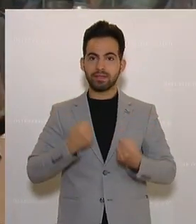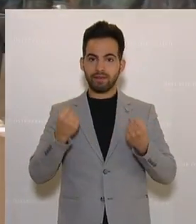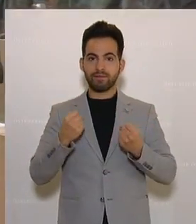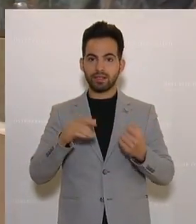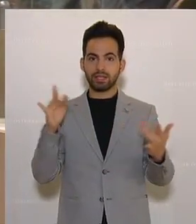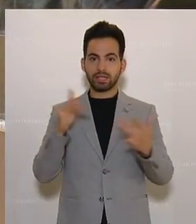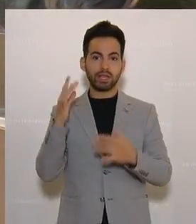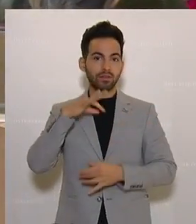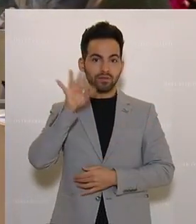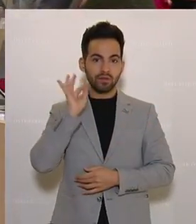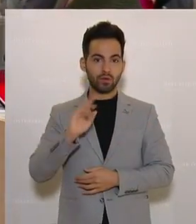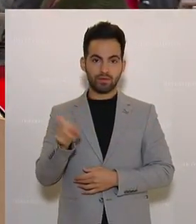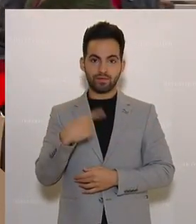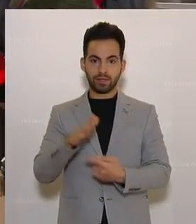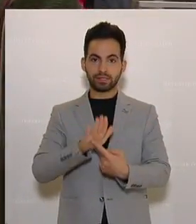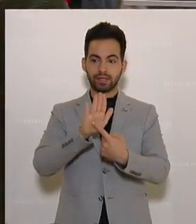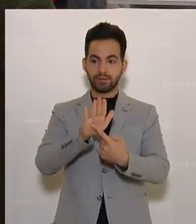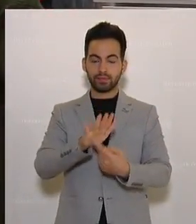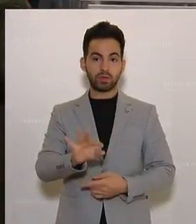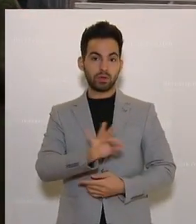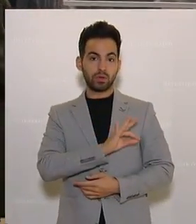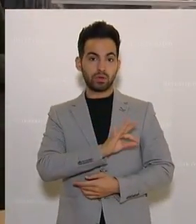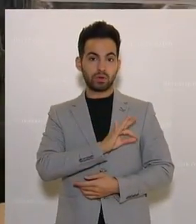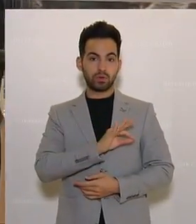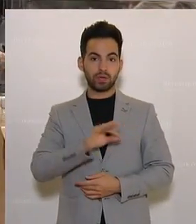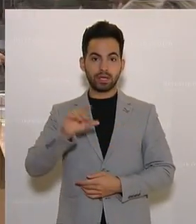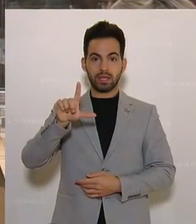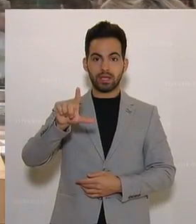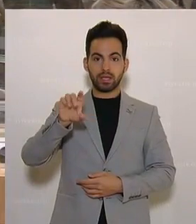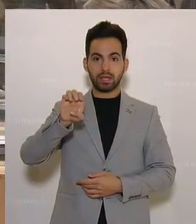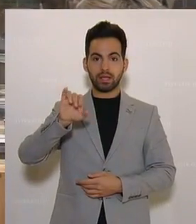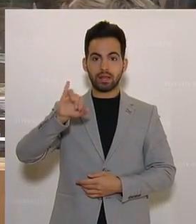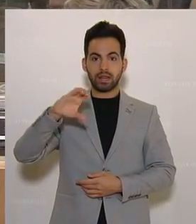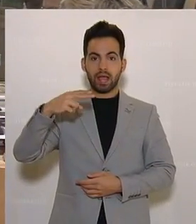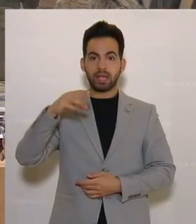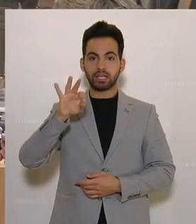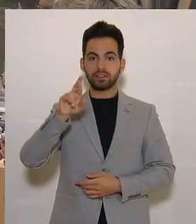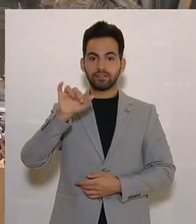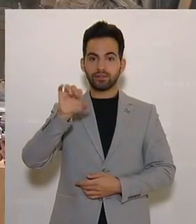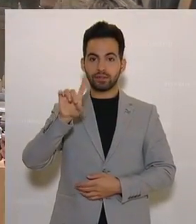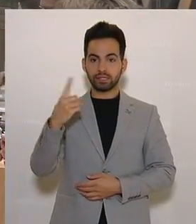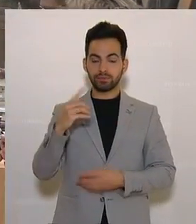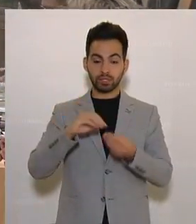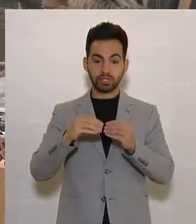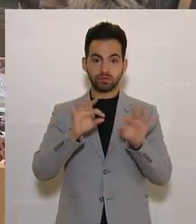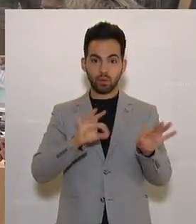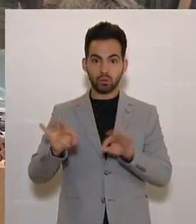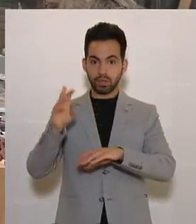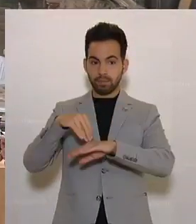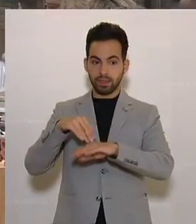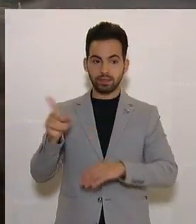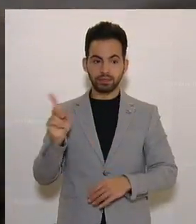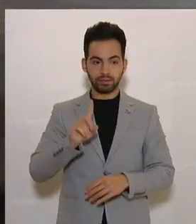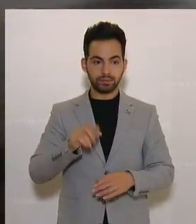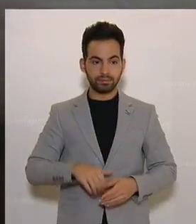gemeinsam artikulieren. Der Kollege Leichtreuth hat sich zur Geschäftsordnung gemeldet, so wie ich es sehe. Bitte, Herr Kollege Leichtreuth.